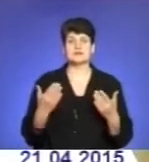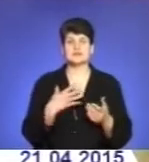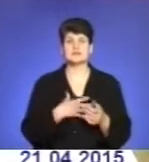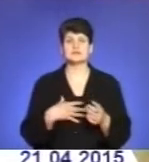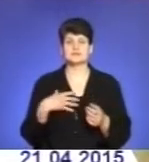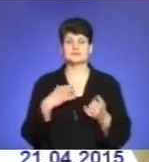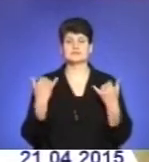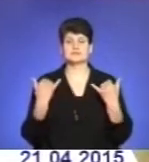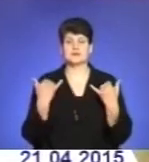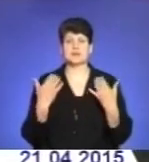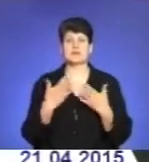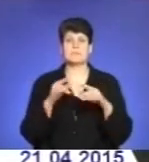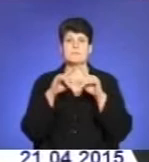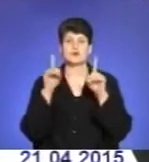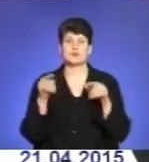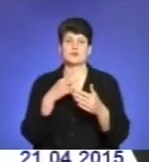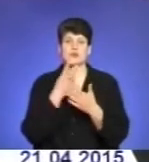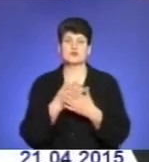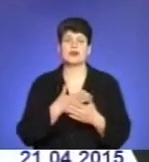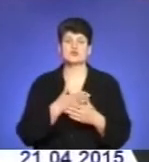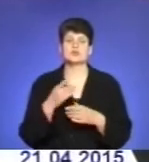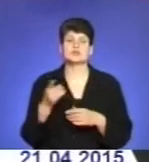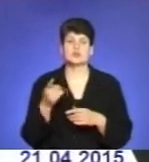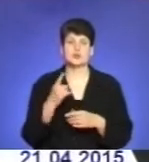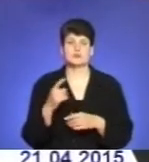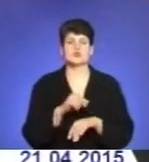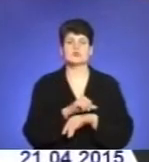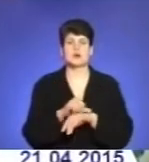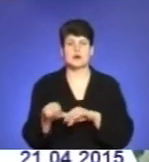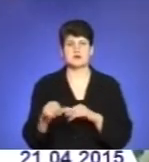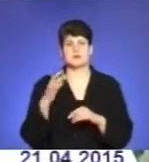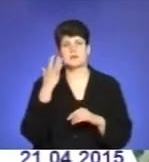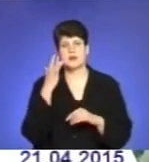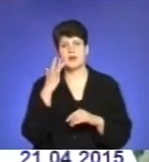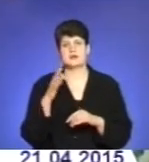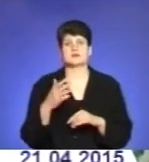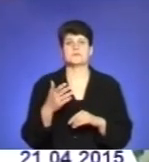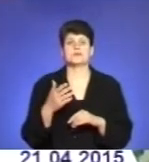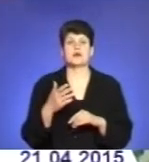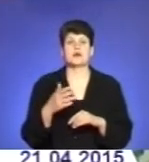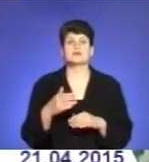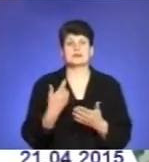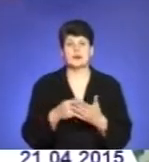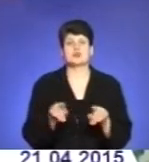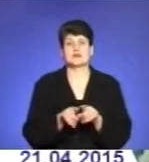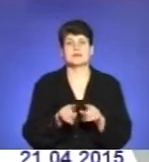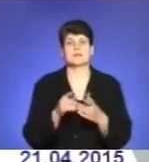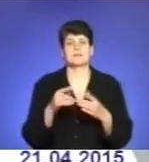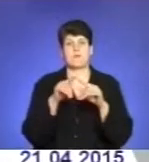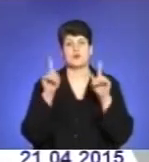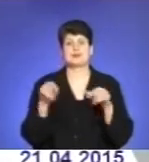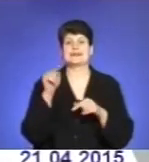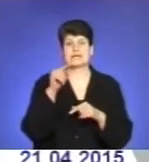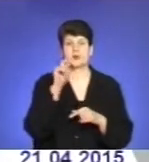серії портретів, які символізують нашу тернопільську міграцію за межами України та Америки. Експонуються також портрети тих українців, які зараз